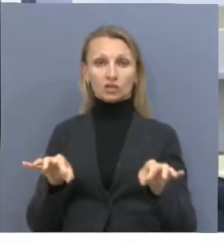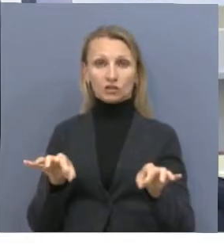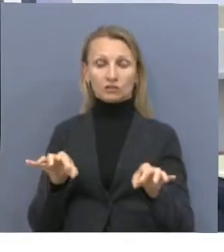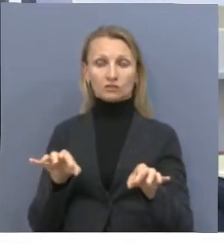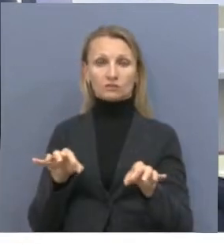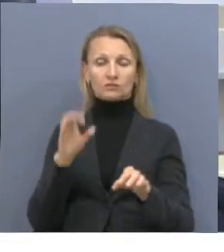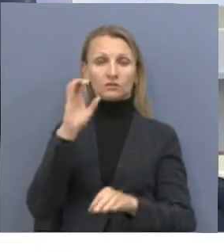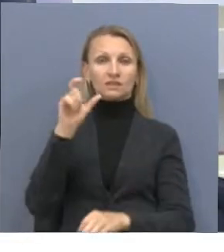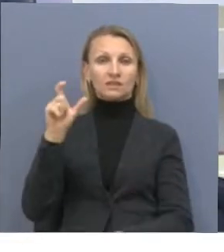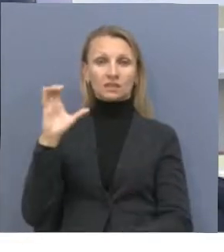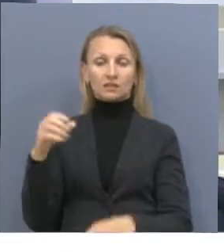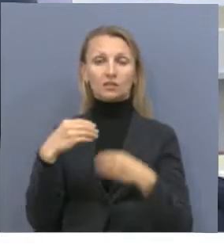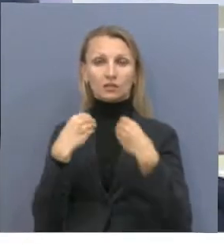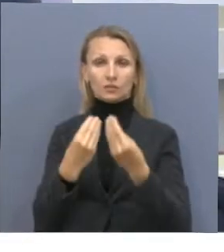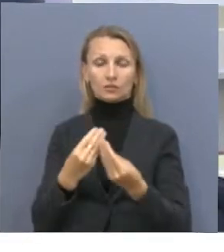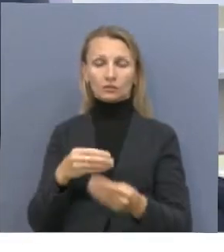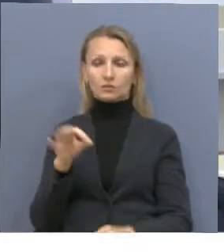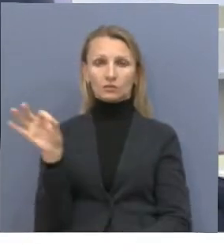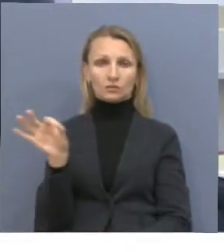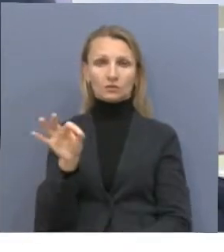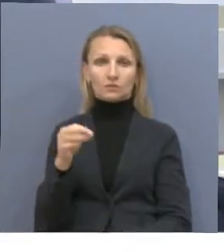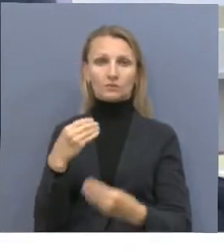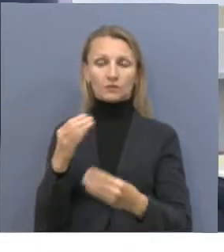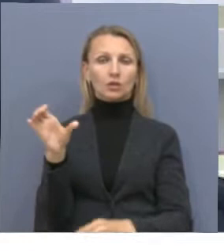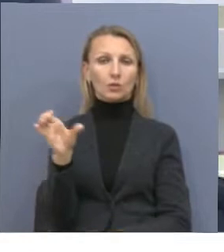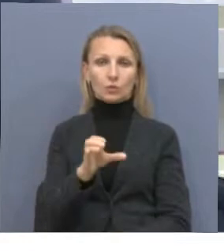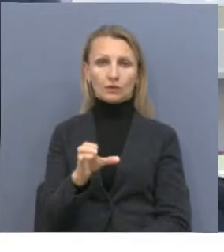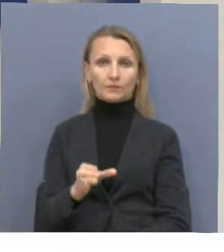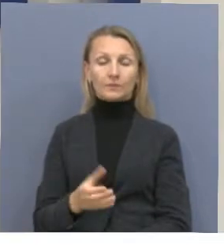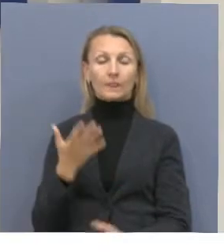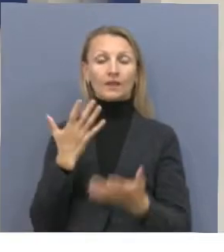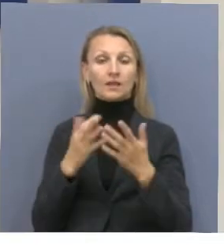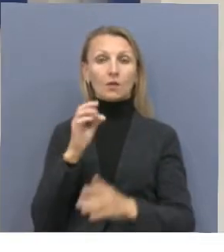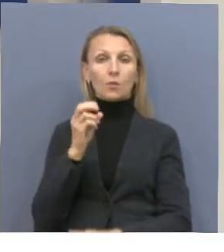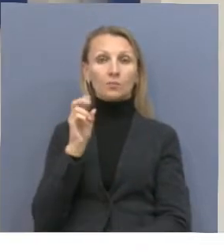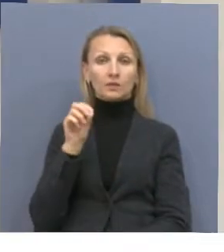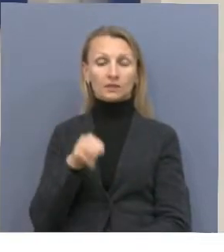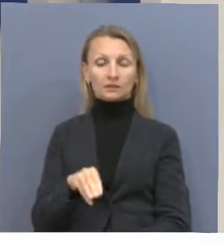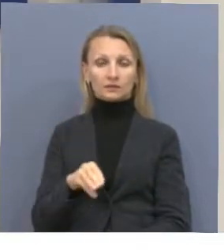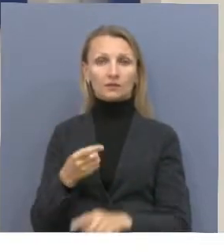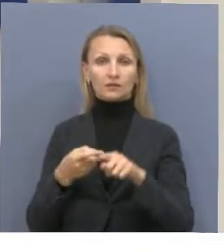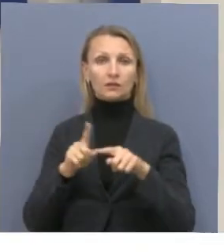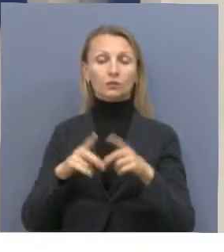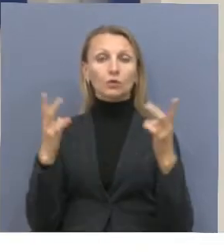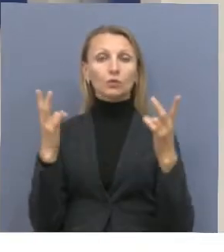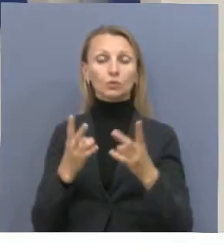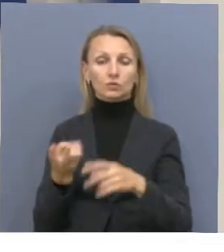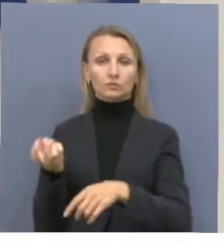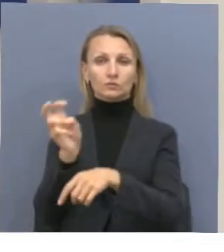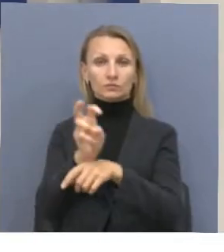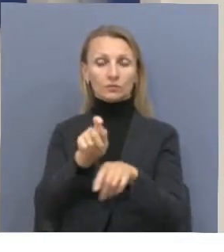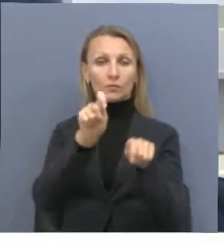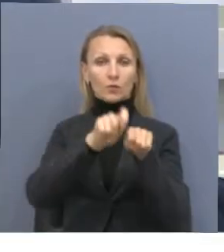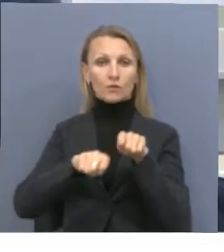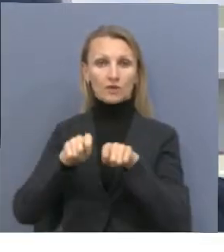буквально секундное-минутное время. Если у него объект соответствующий, который необходим будет с посещением проверки,